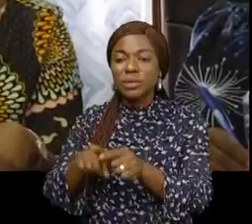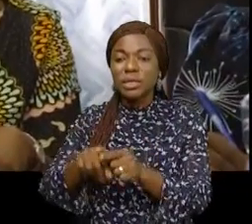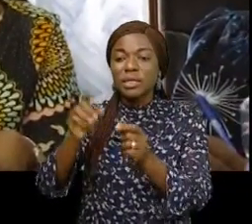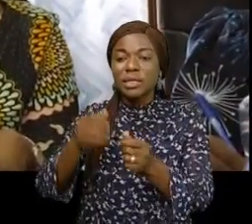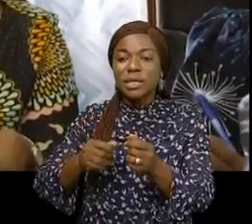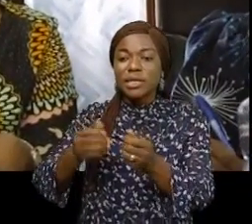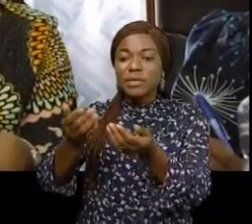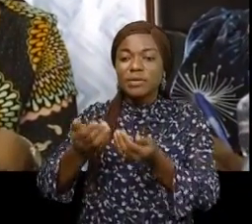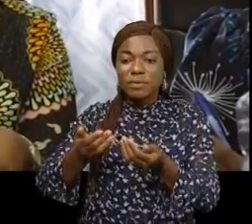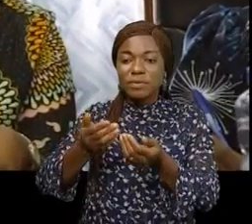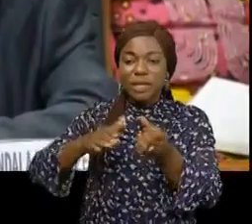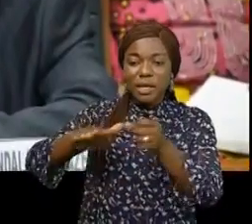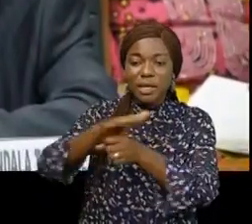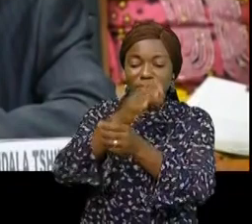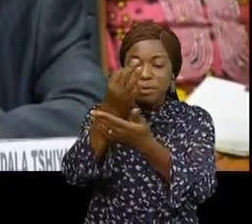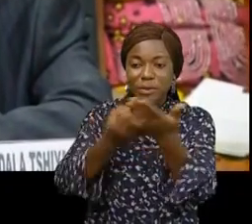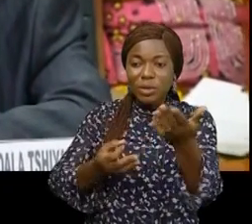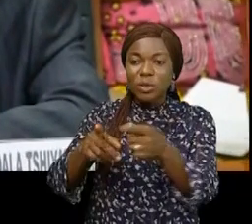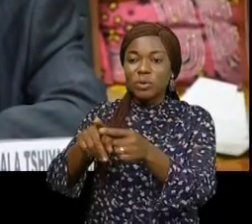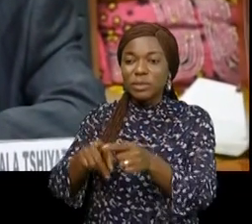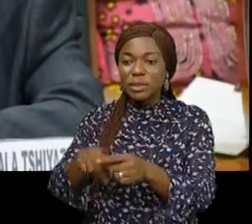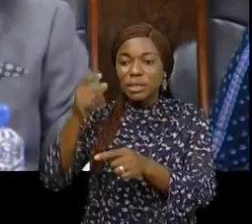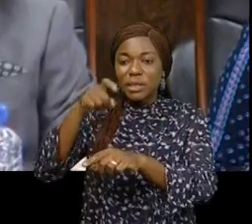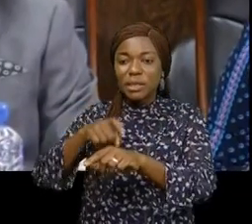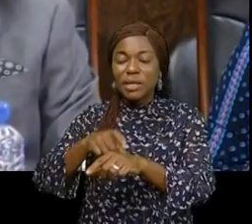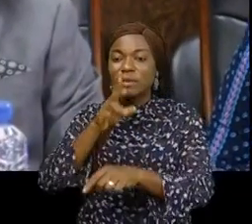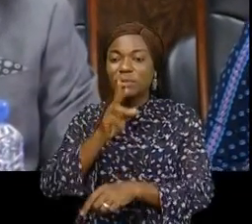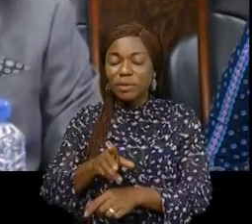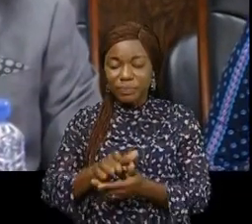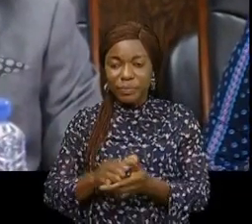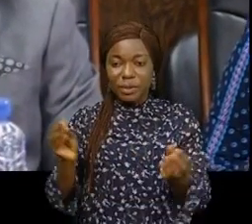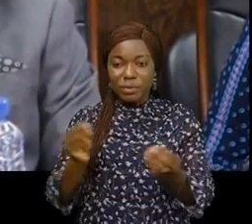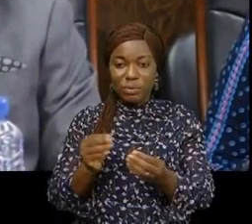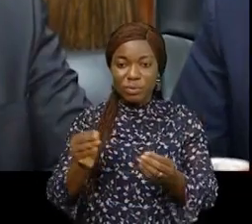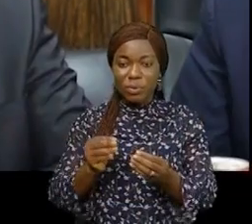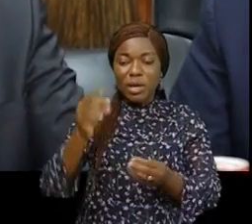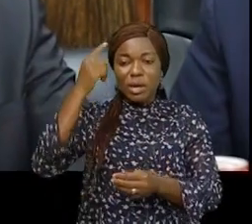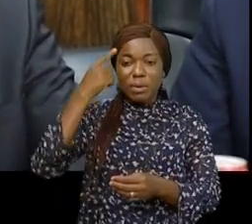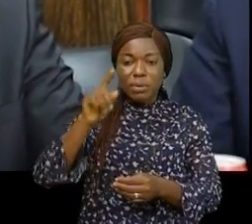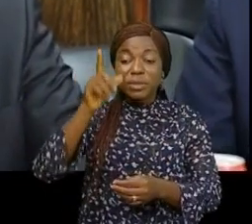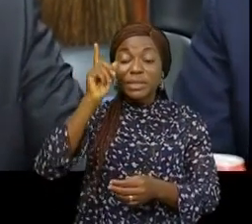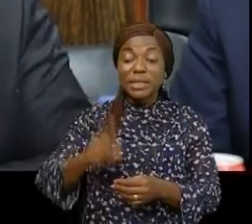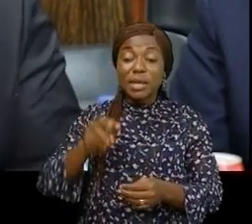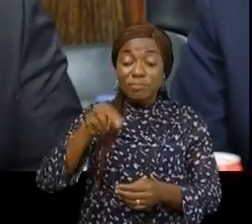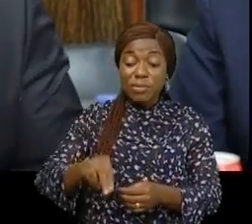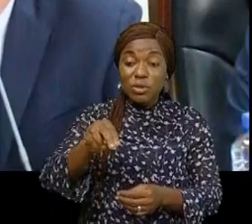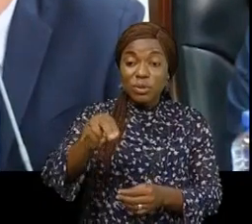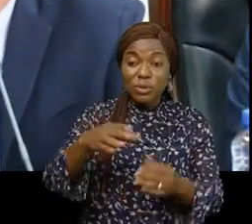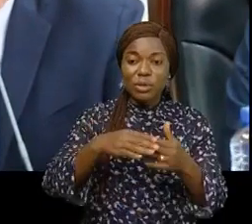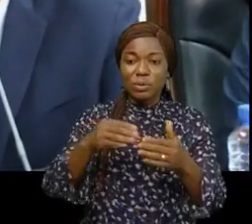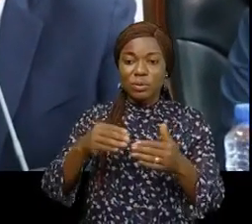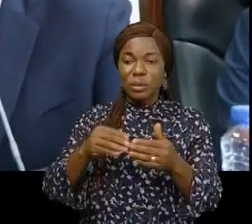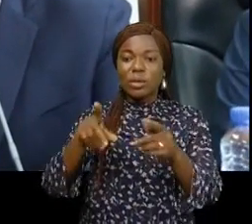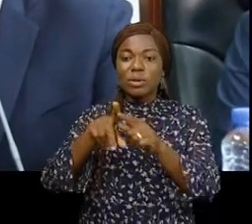assurer la taille des fonctionnaires de l'Etat en temps réel. Son investissement pourra atteindre les 100 millions de dollars américains mais avant